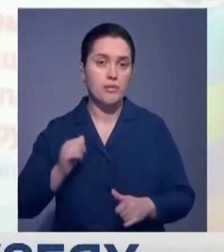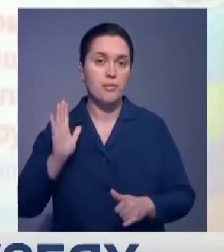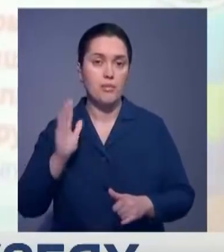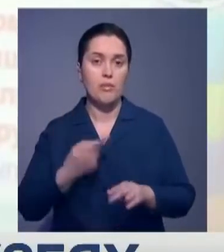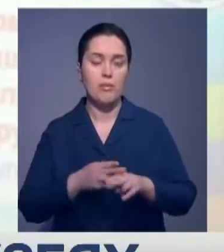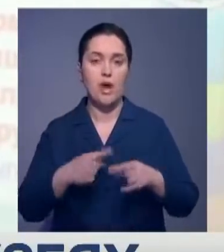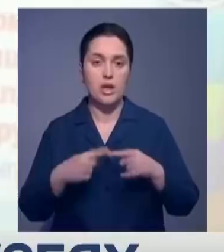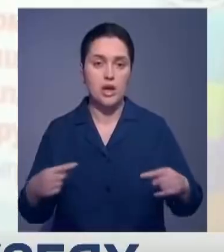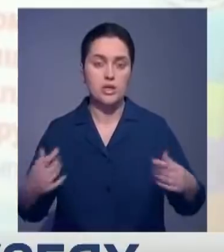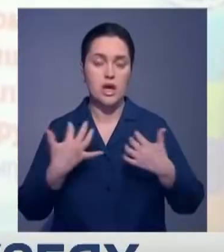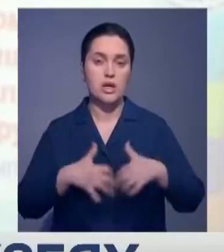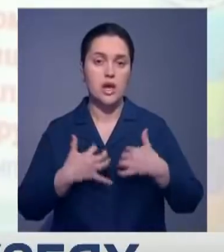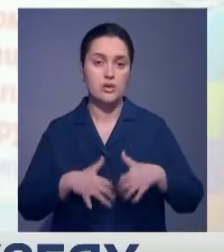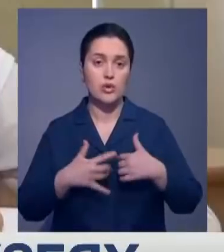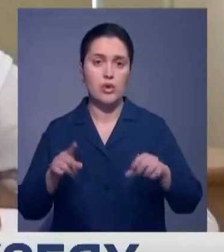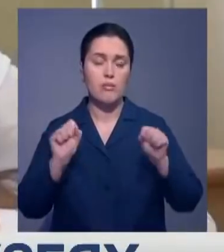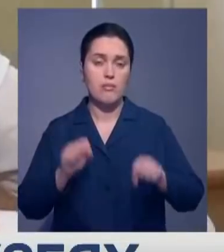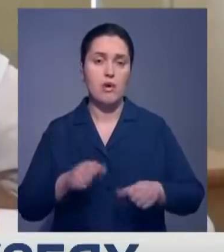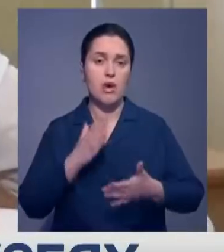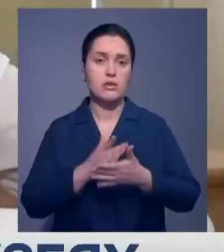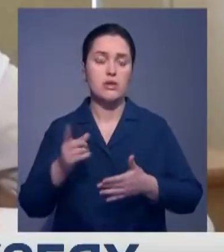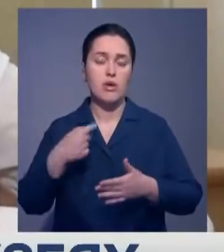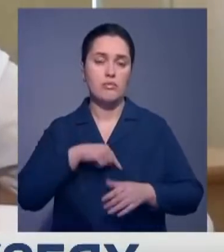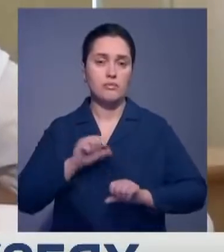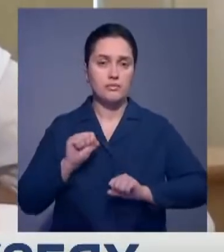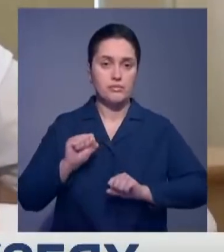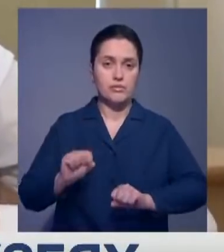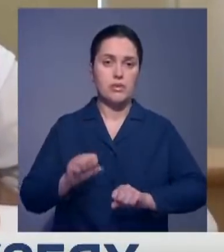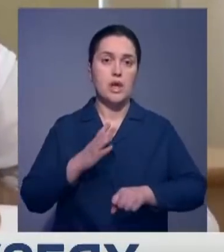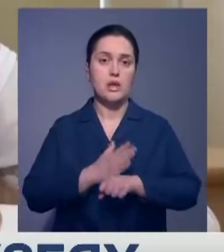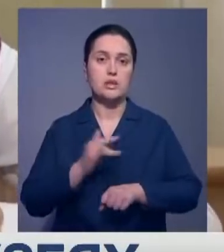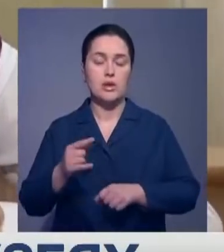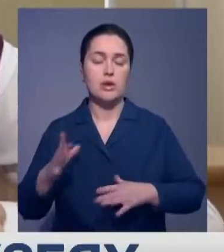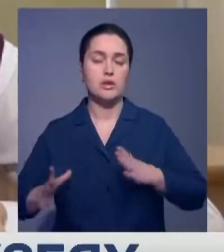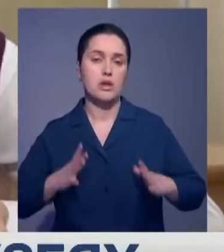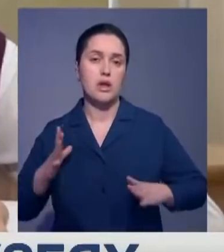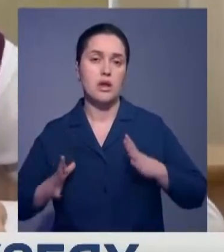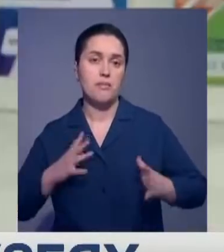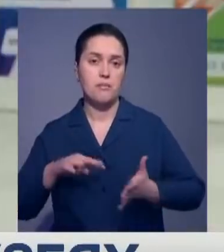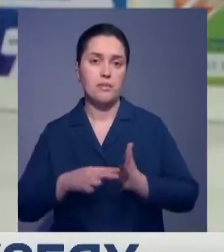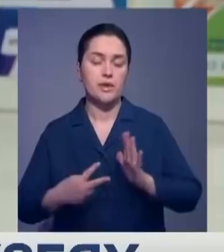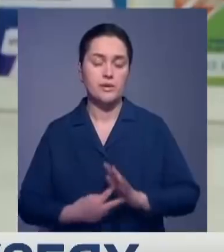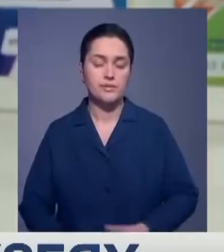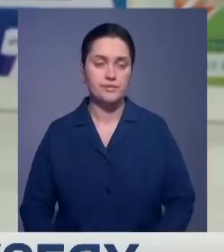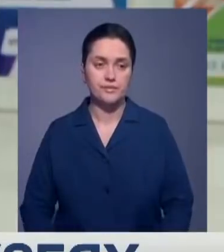разные расчеты. Это позволит им выработать средствоустойчивость и рассчитывать силы во время тренировок и соревнований.